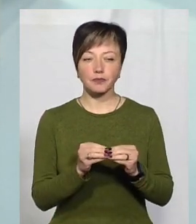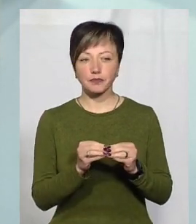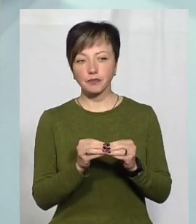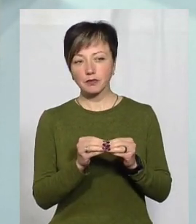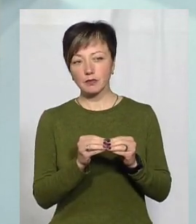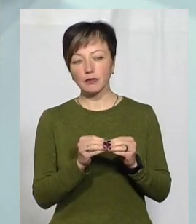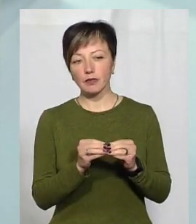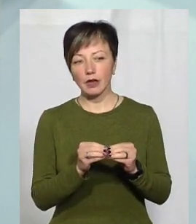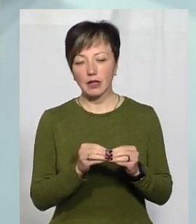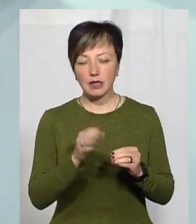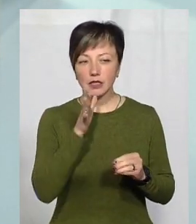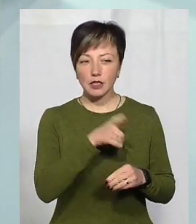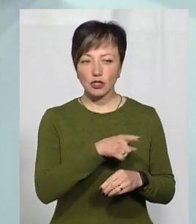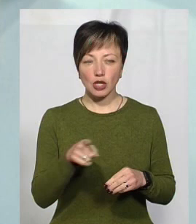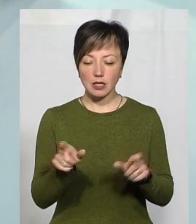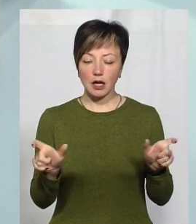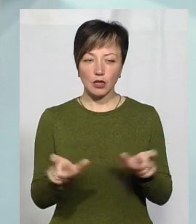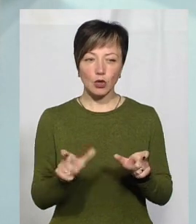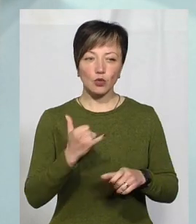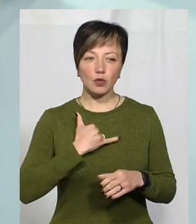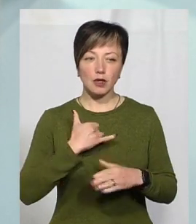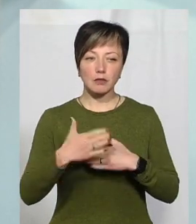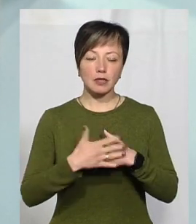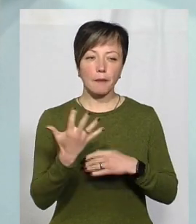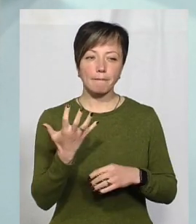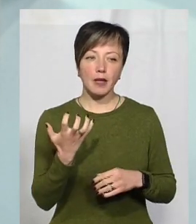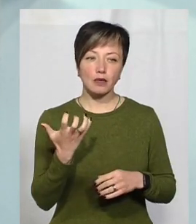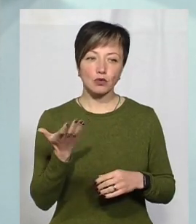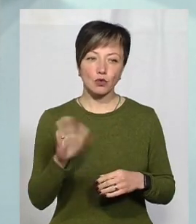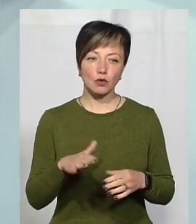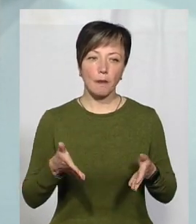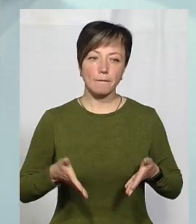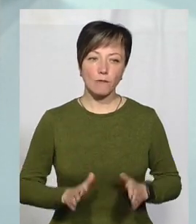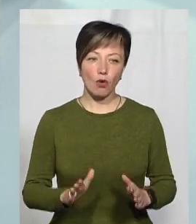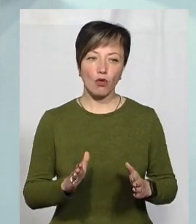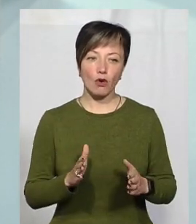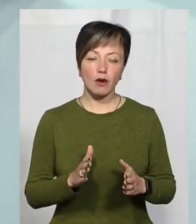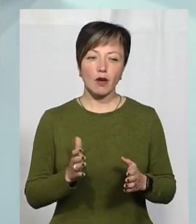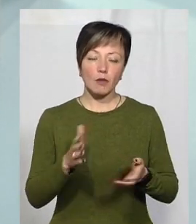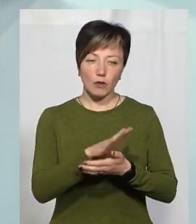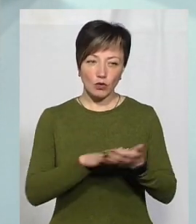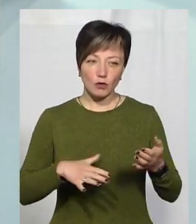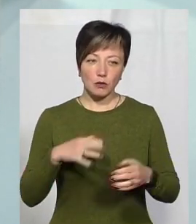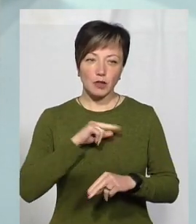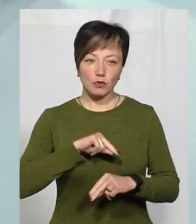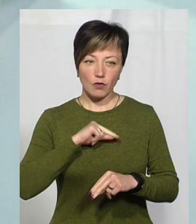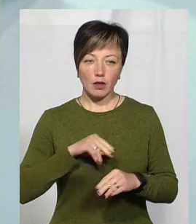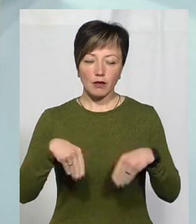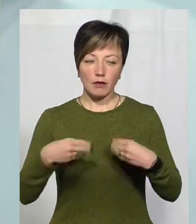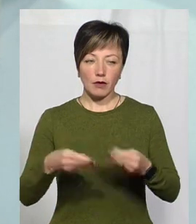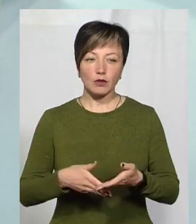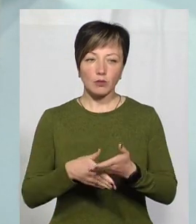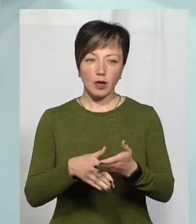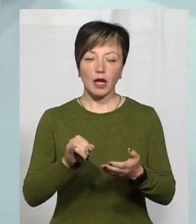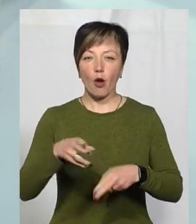карантину в нас пройшло близько 500 пологів. І ми продовжуємо працювати, надавати допомогу.